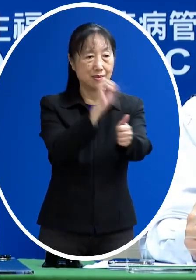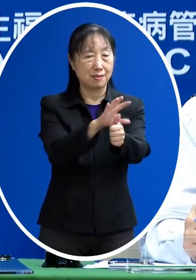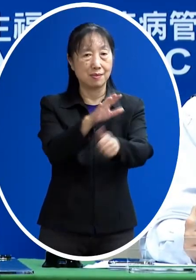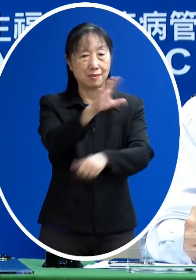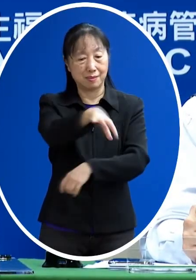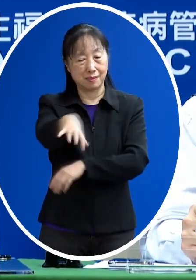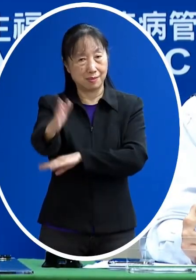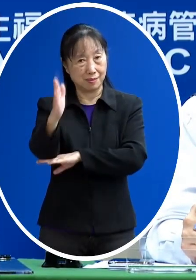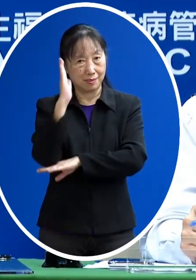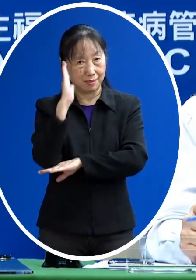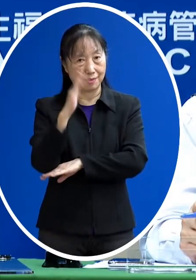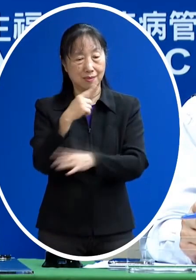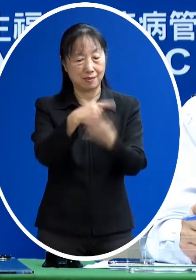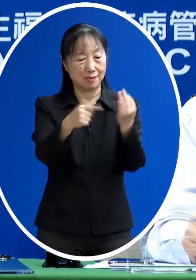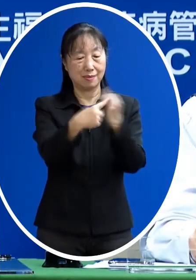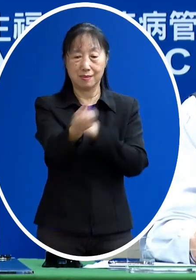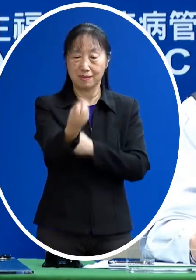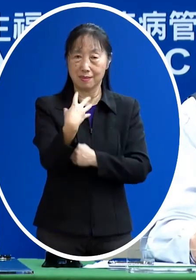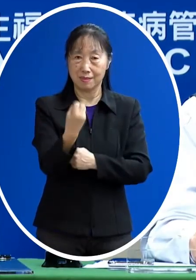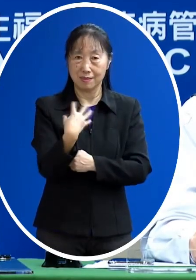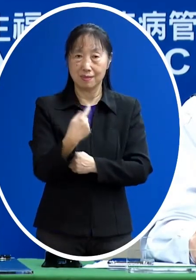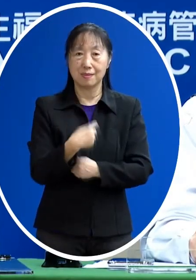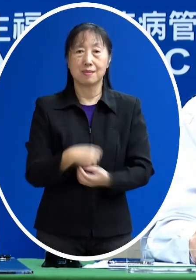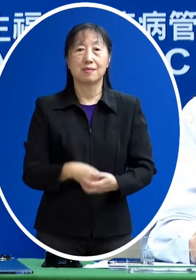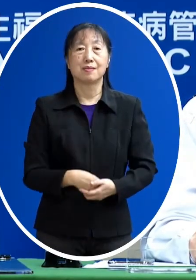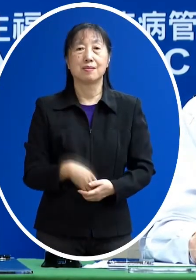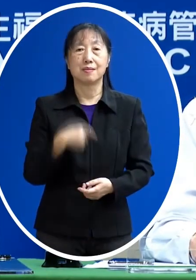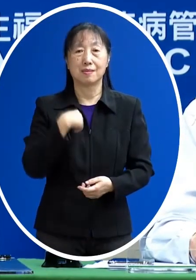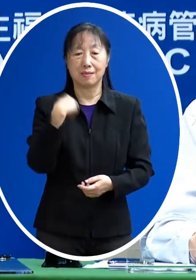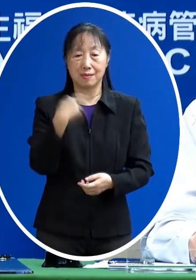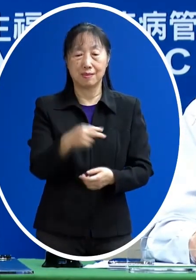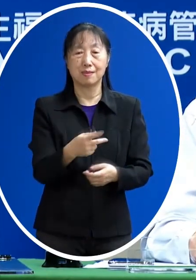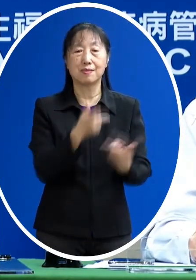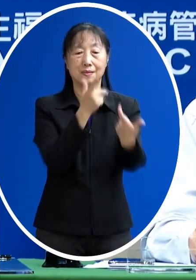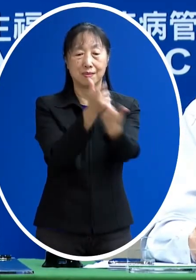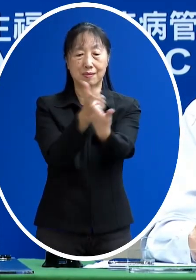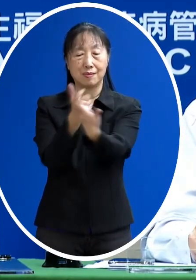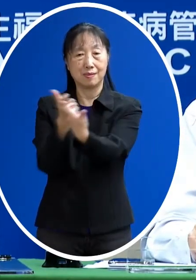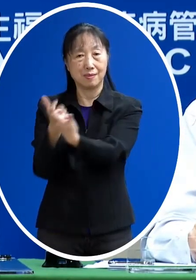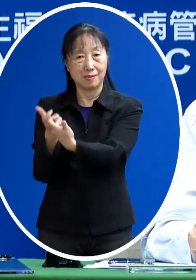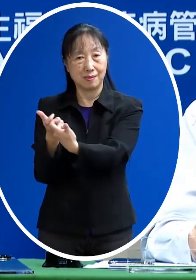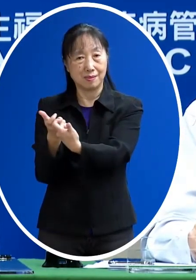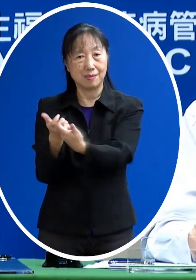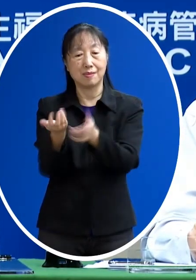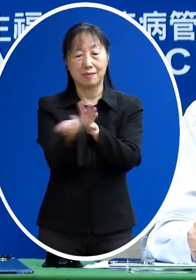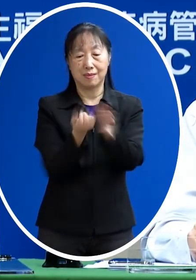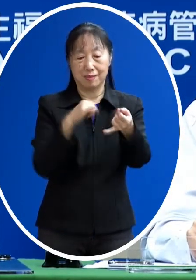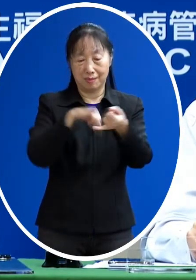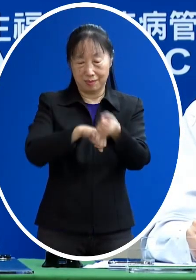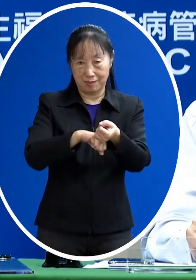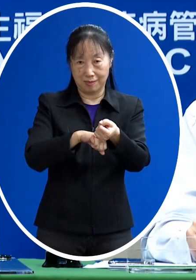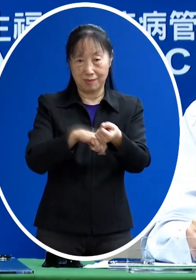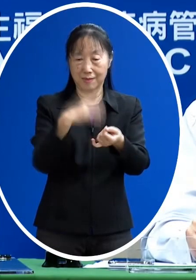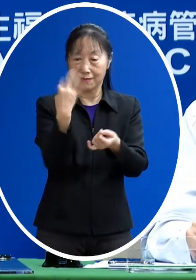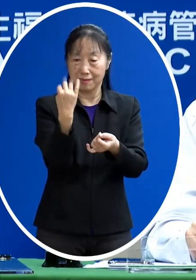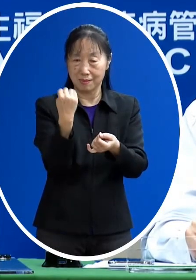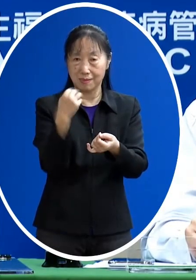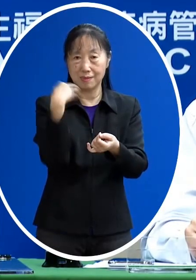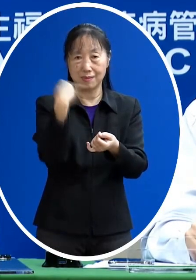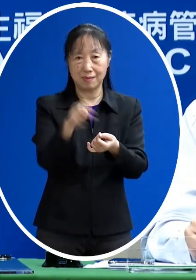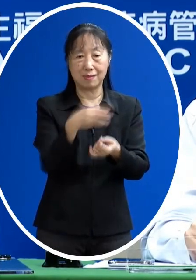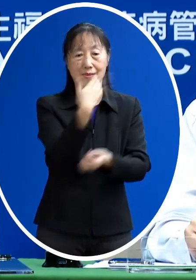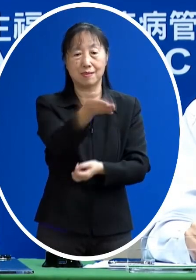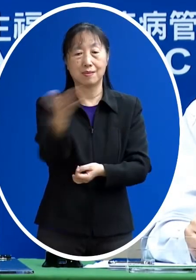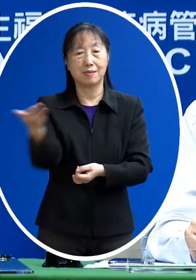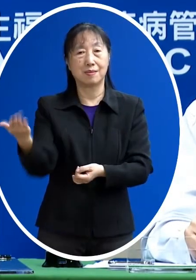可能要開多少的量能然後他開出來以後 我們再根據這樣的東西去預約平臺去多分配 然後再把疫苗這